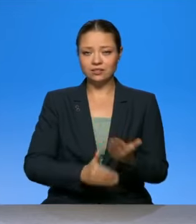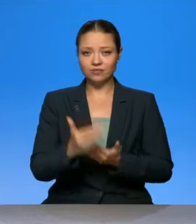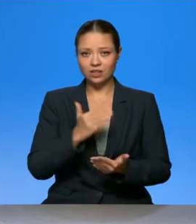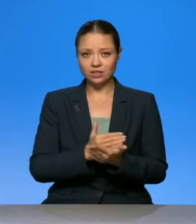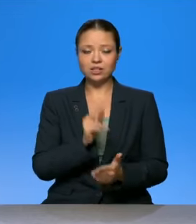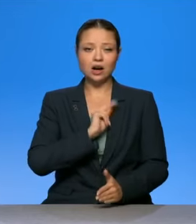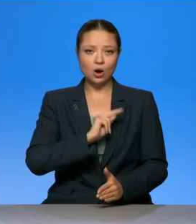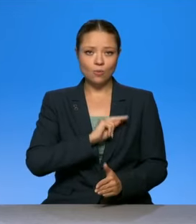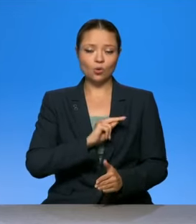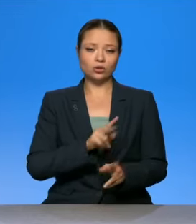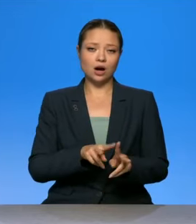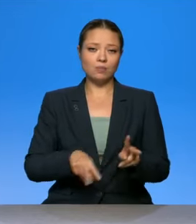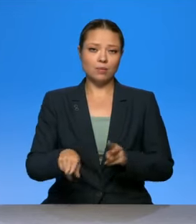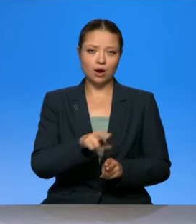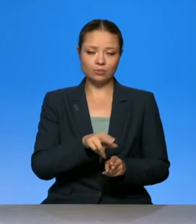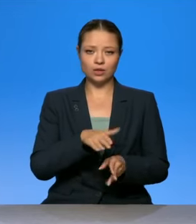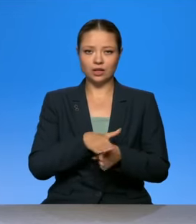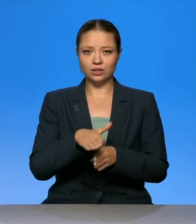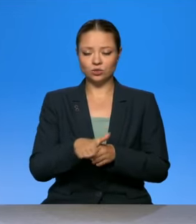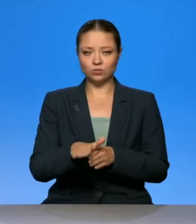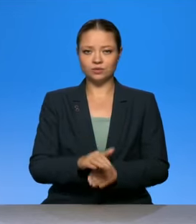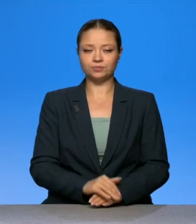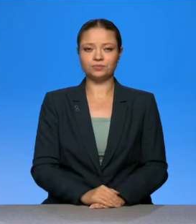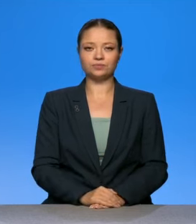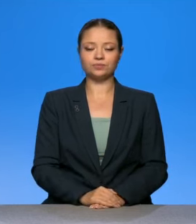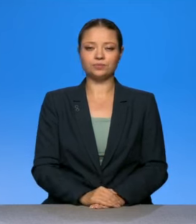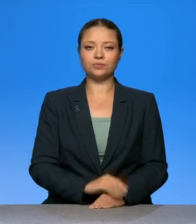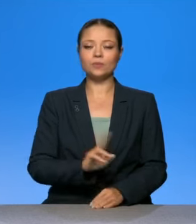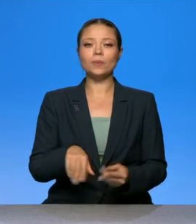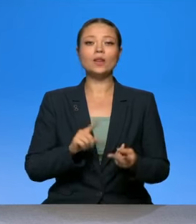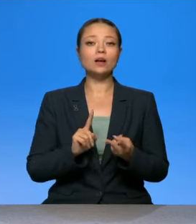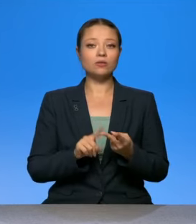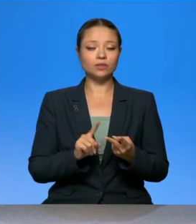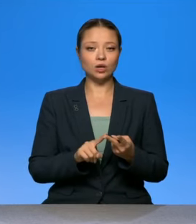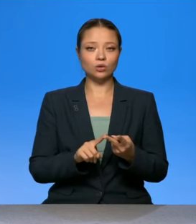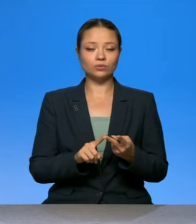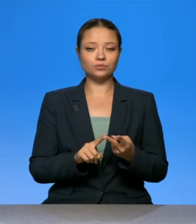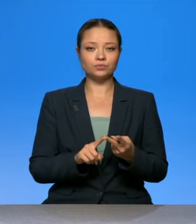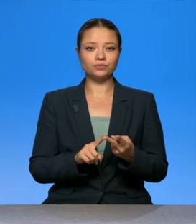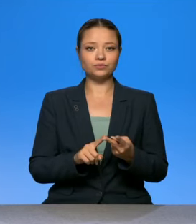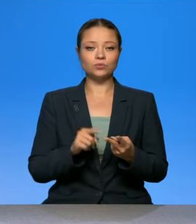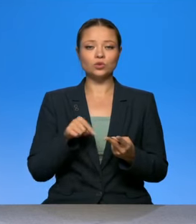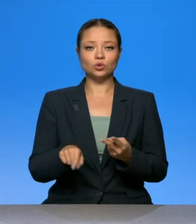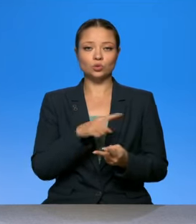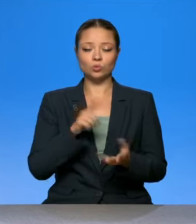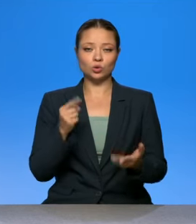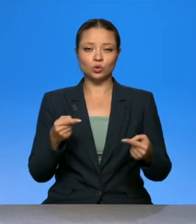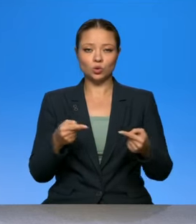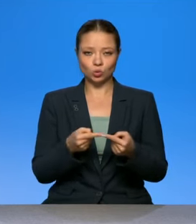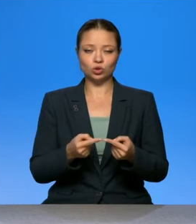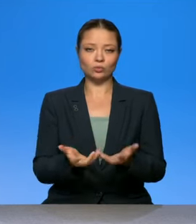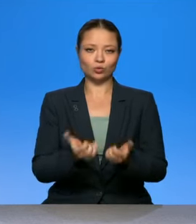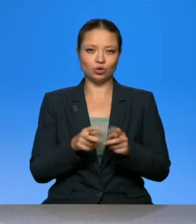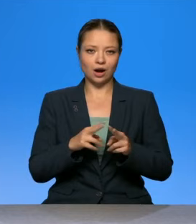реализуема в разных областях по-разному. Второй момент, который мы точно получили в качестве наследия,